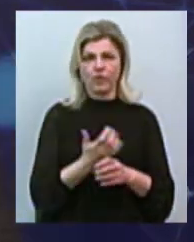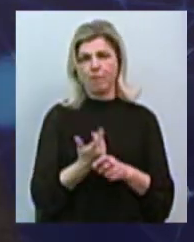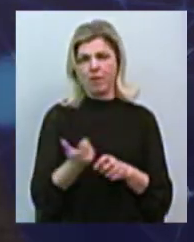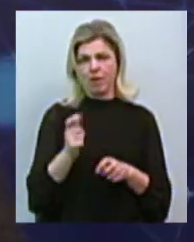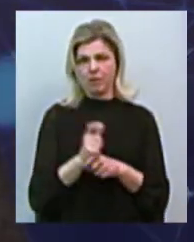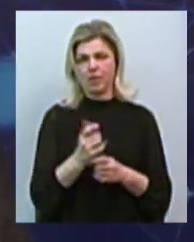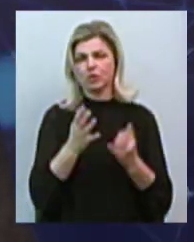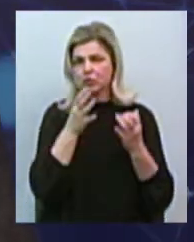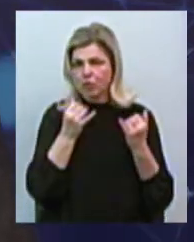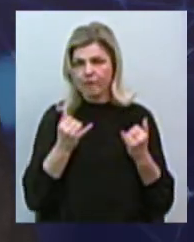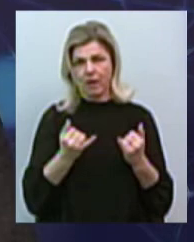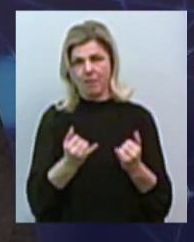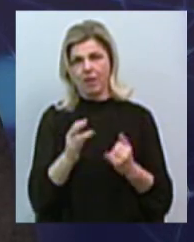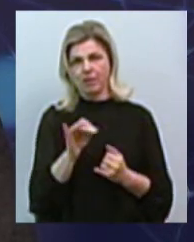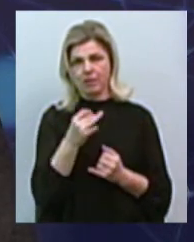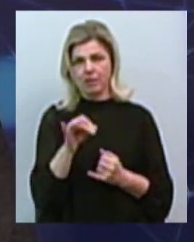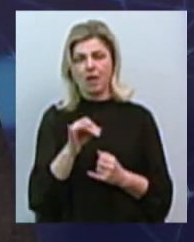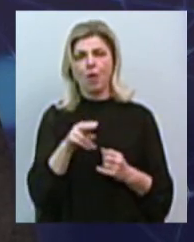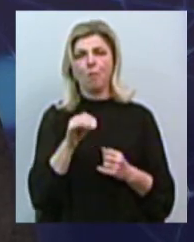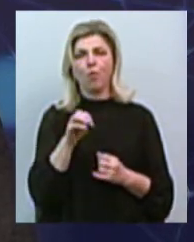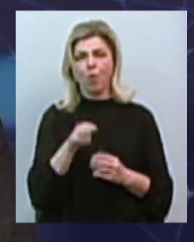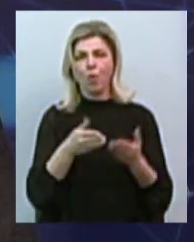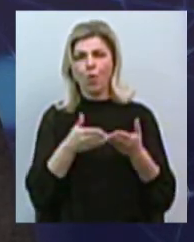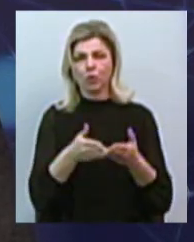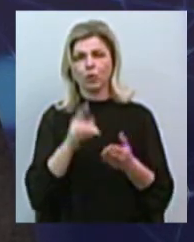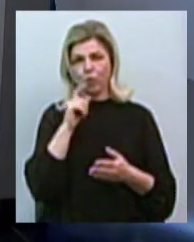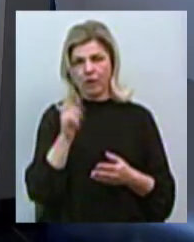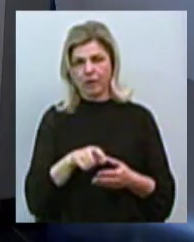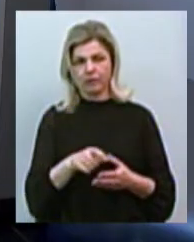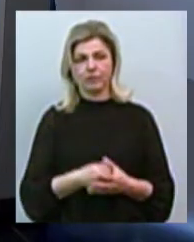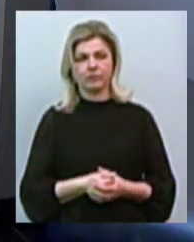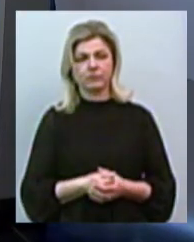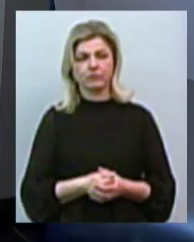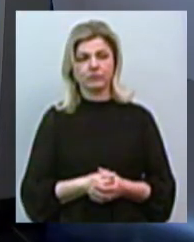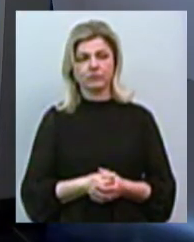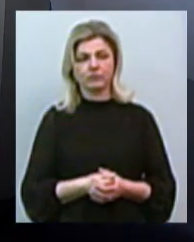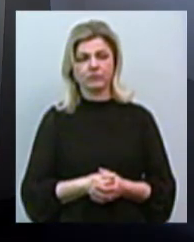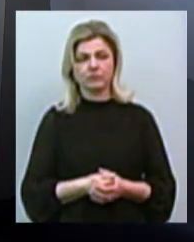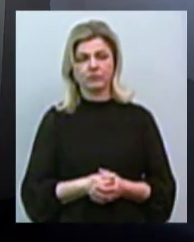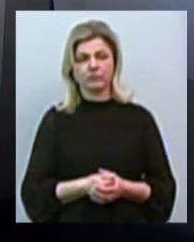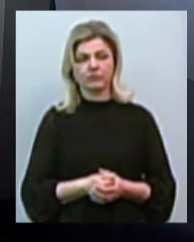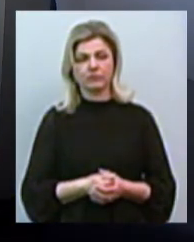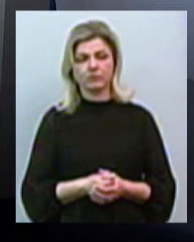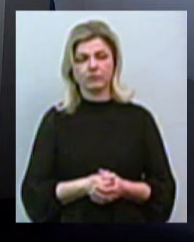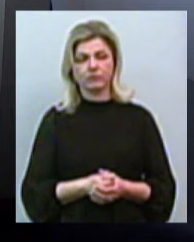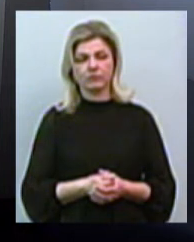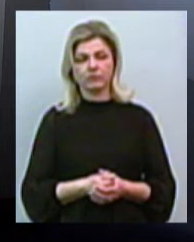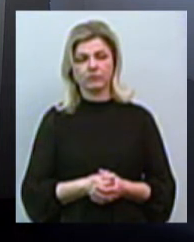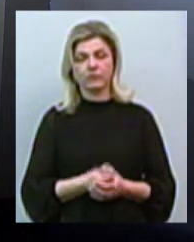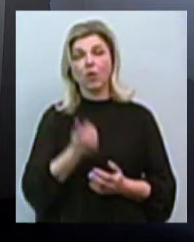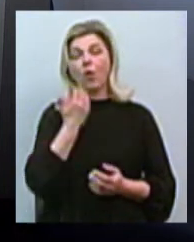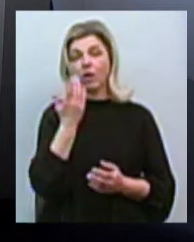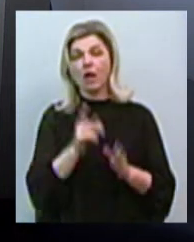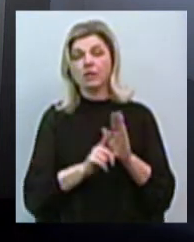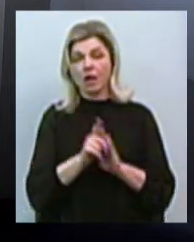Україні. Коплекс сприйняття і завантаження контейнерів є в Одесі. Так. І коли зайшла мова